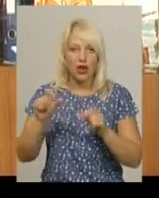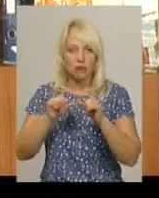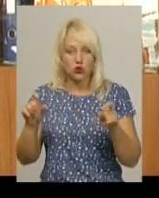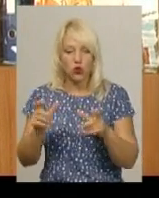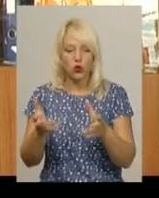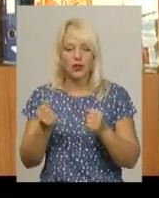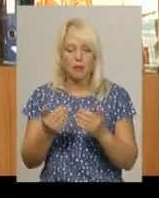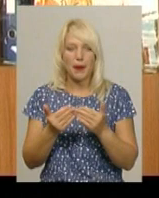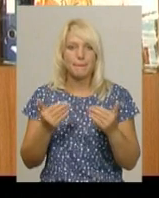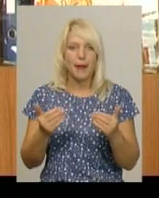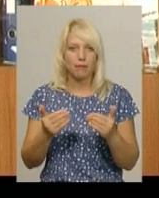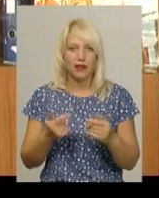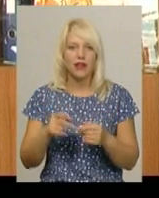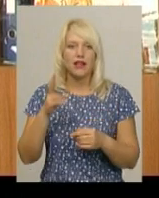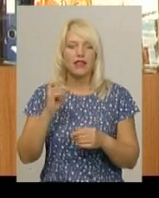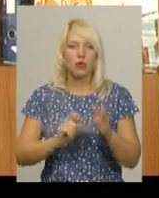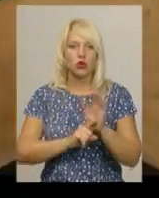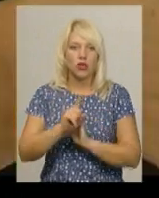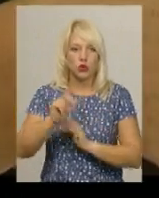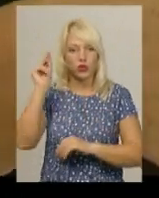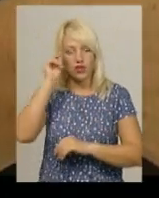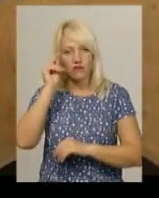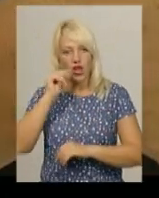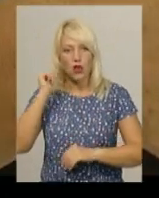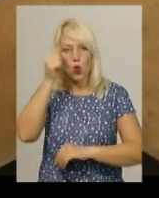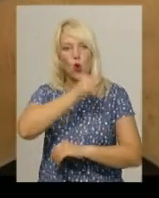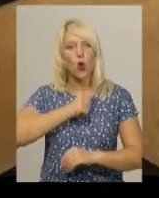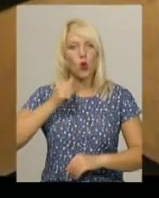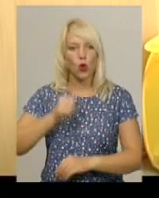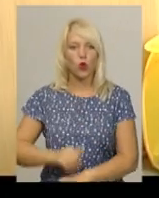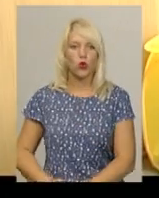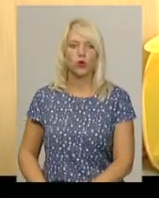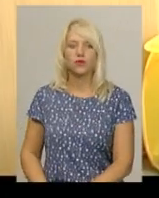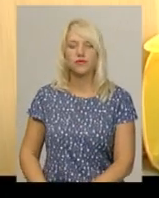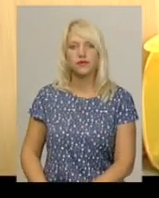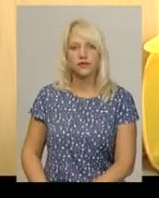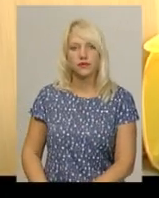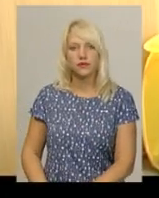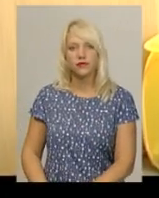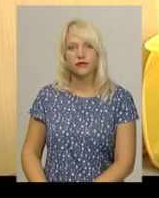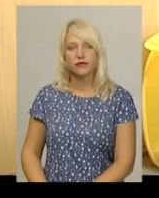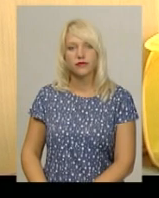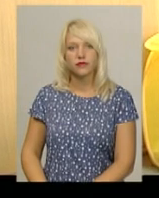лише вже на початок навчального року». Дарина Денисенко, Дем'ян Цегольник, новини, Поділляцентр.